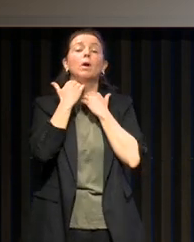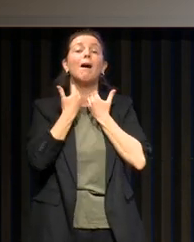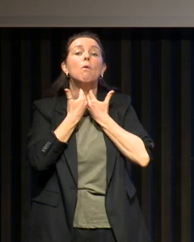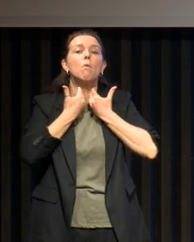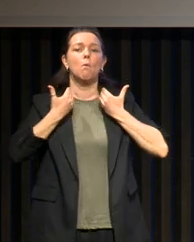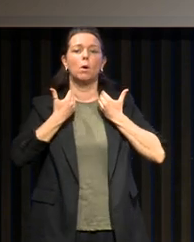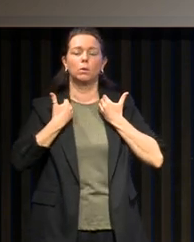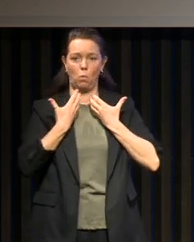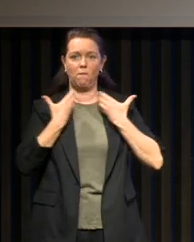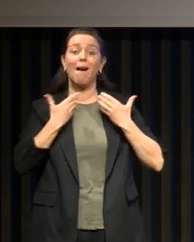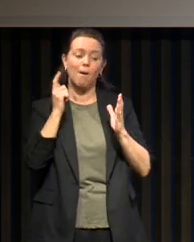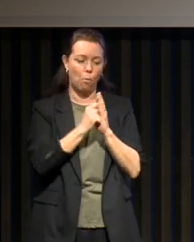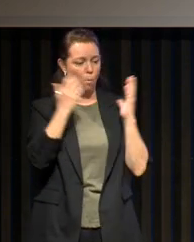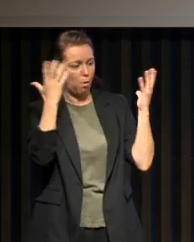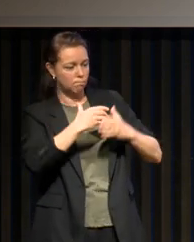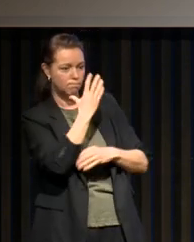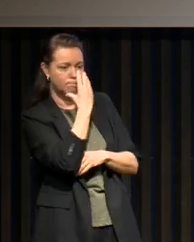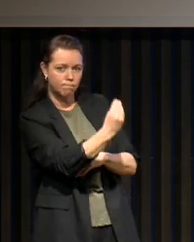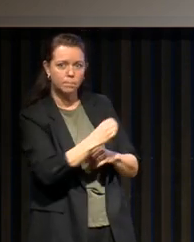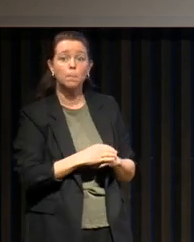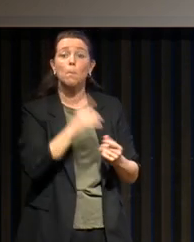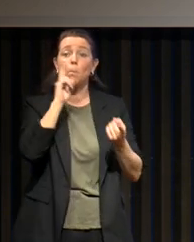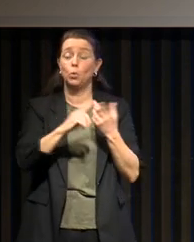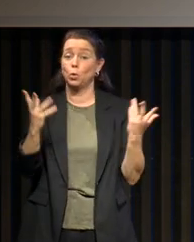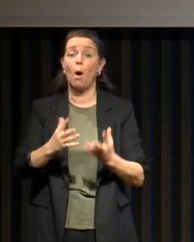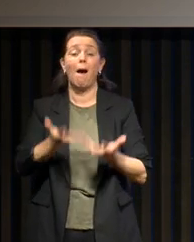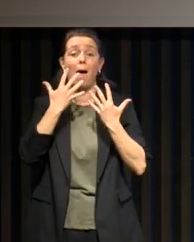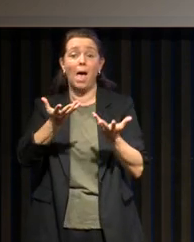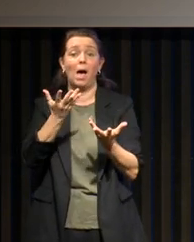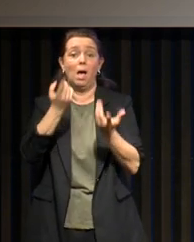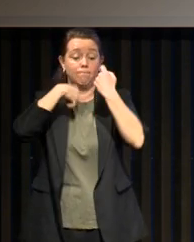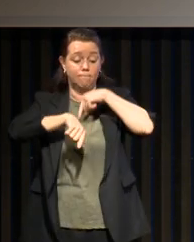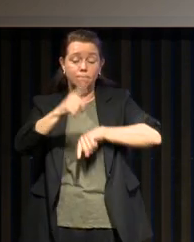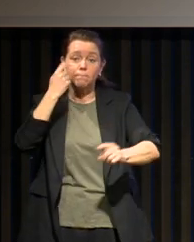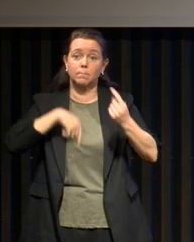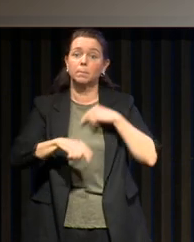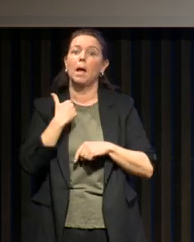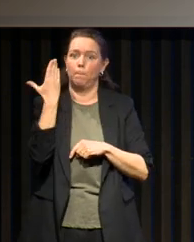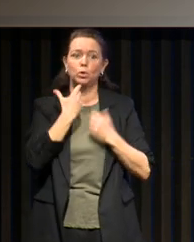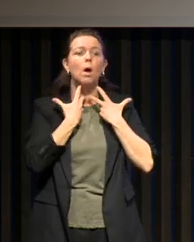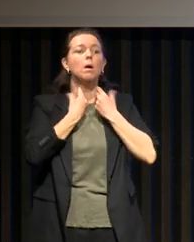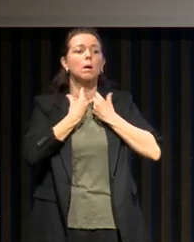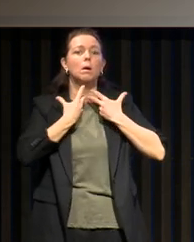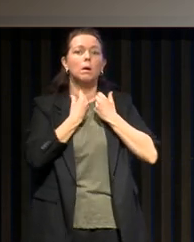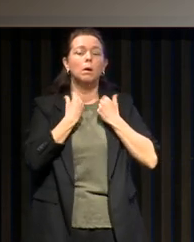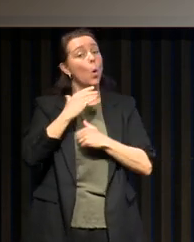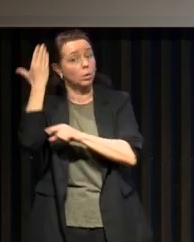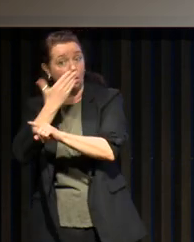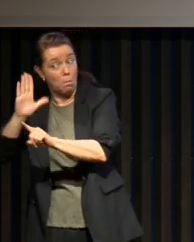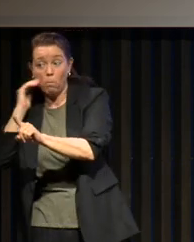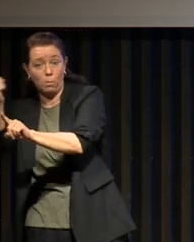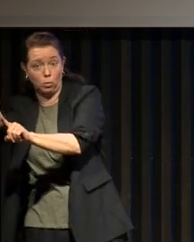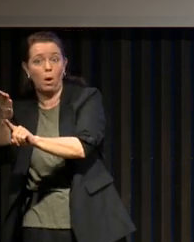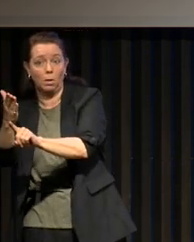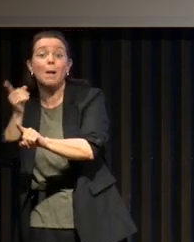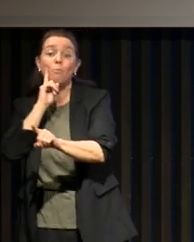ouvertes au cours du sommeil. Pour que l'air passe, on a besoin de contracter ses muscles, ce qu'aucun autre animau n'a besoin. Mais parce qu'on